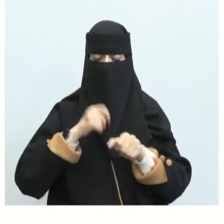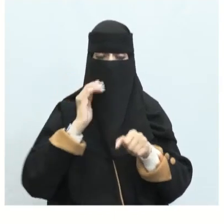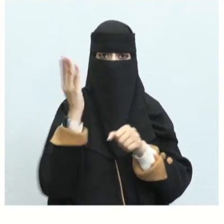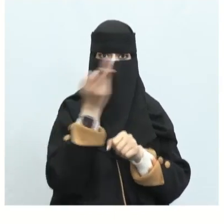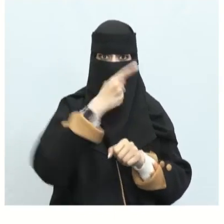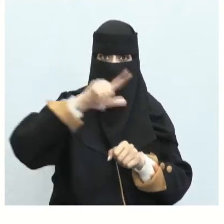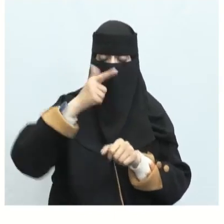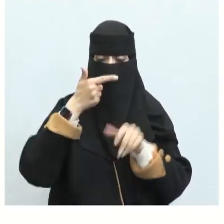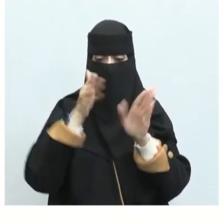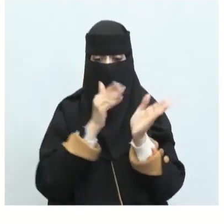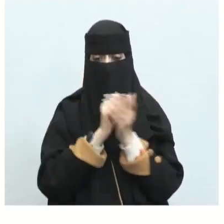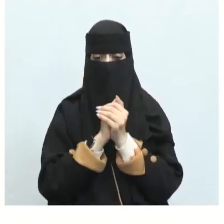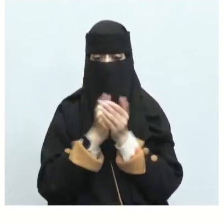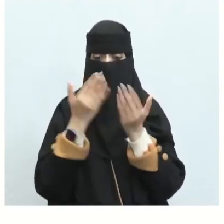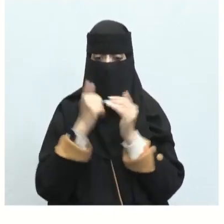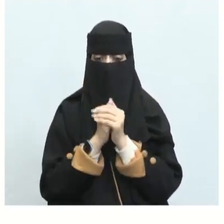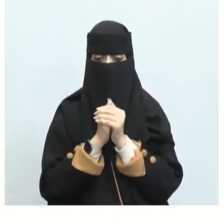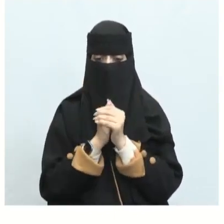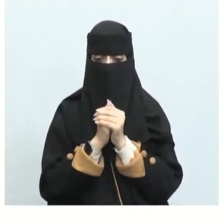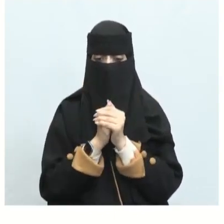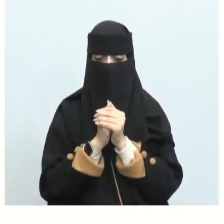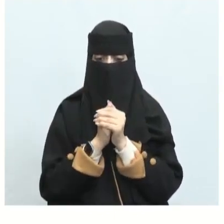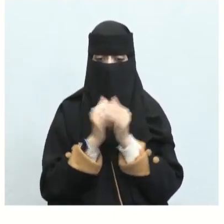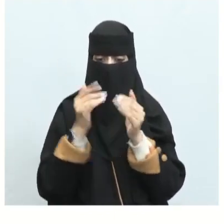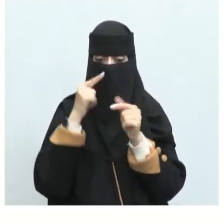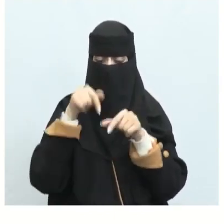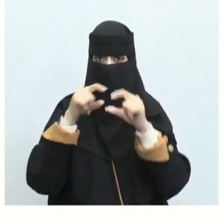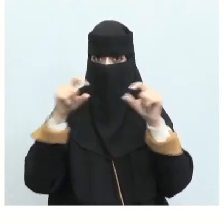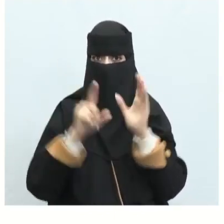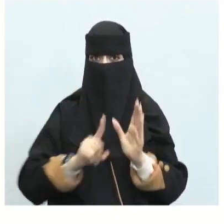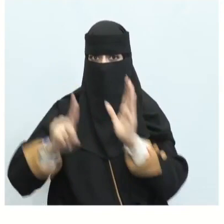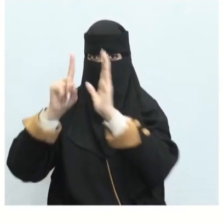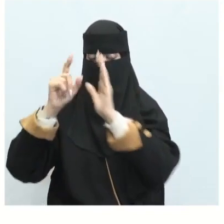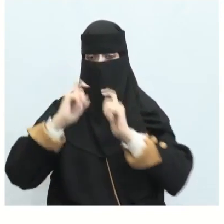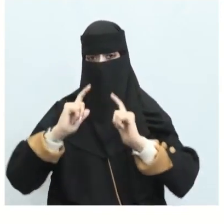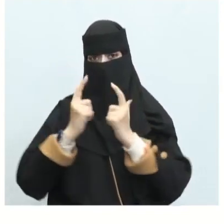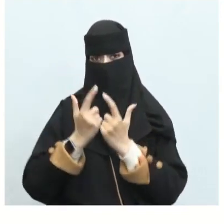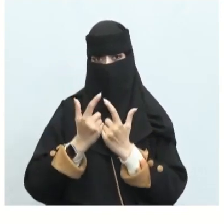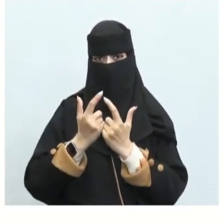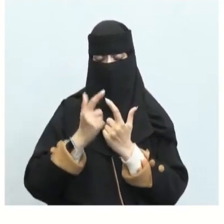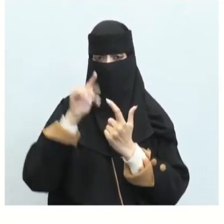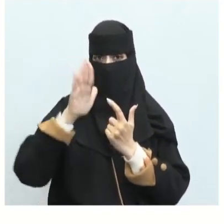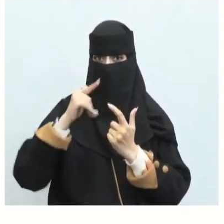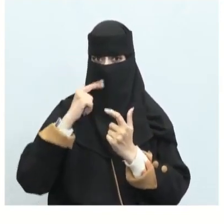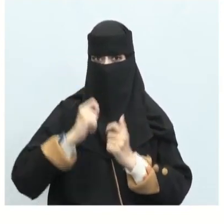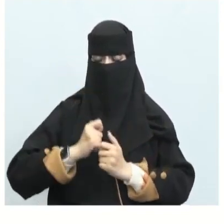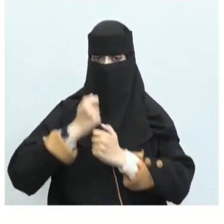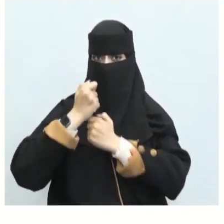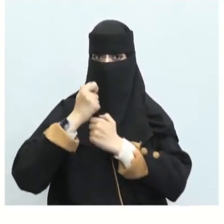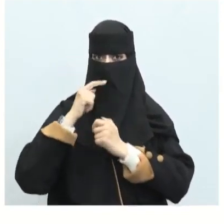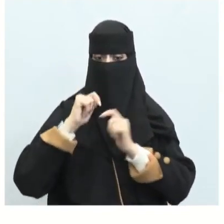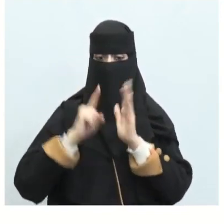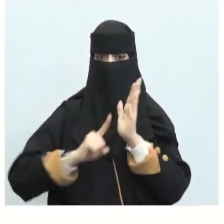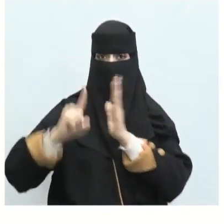ذكرنا وضح الكنايات الموجودة أو حمال الألوية هنا كناية عن قائد الجيش حمال الألوية دليل عنه على